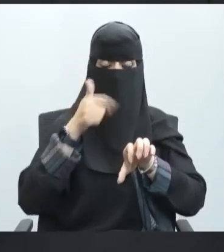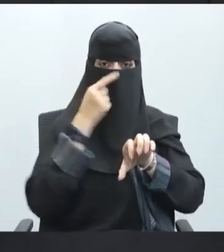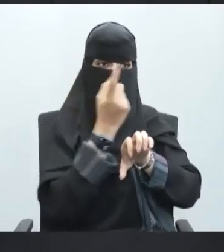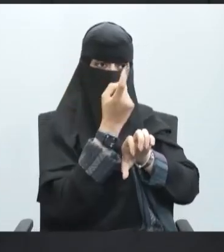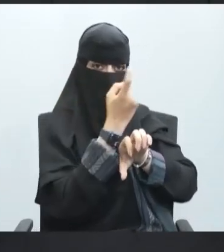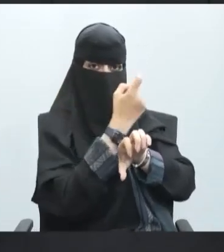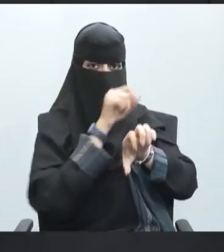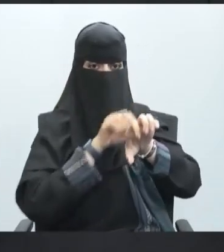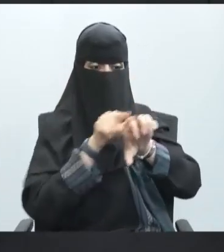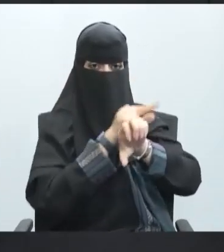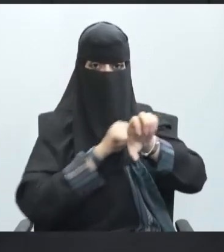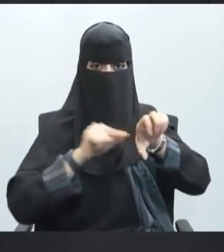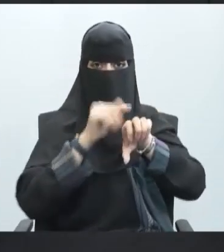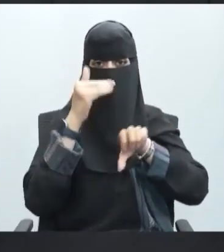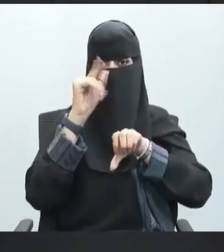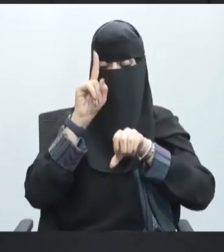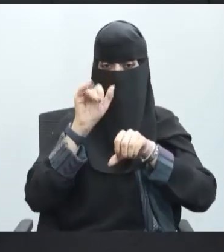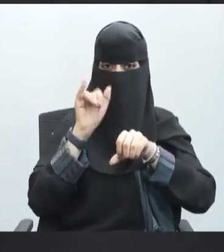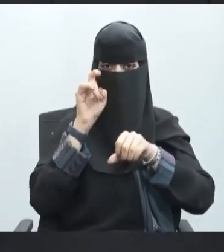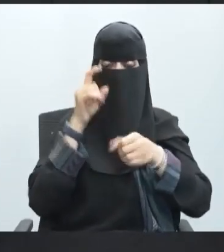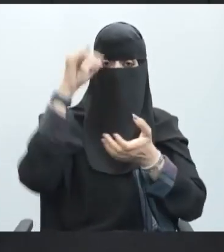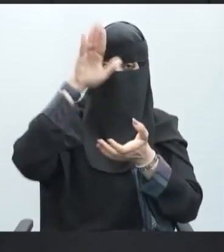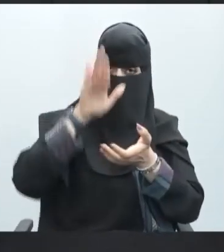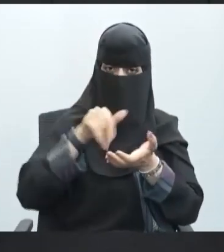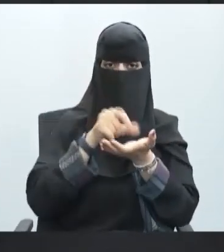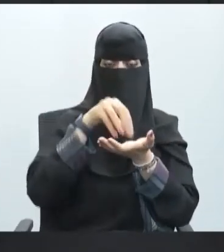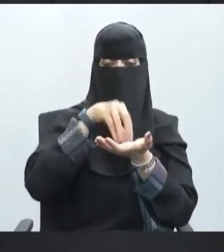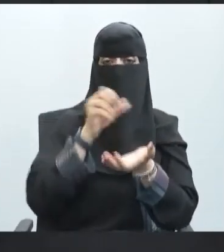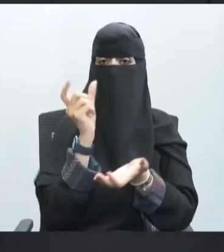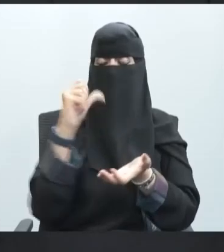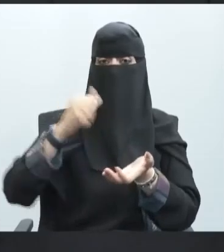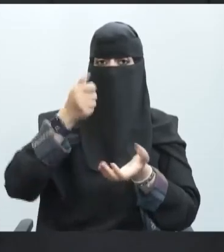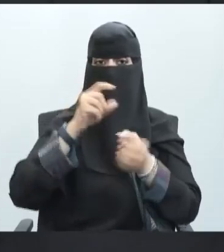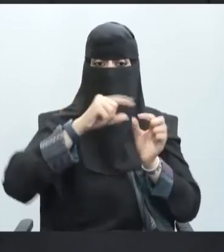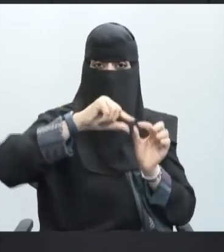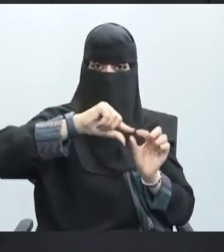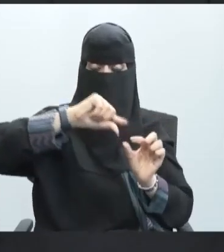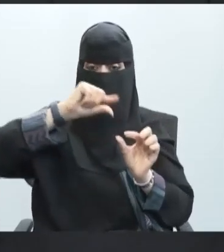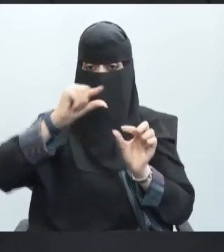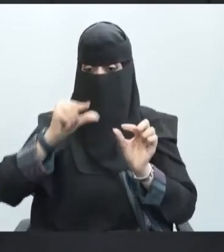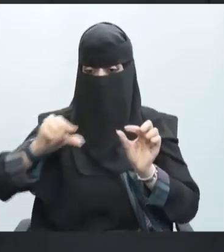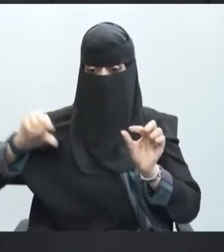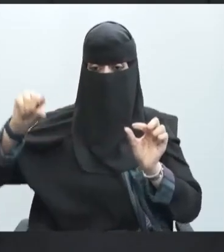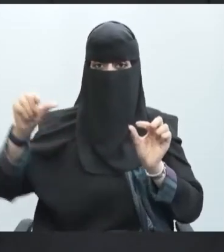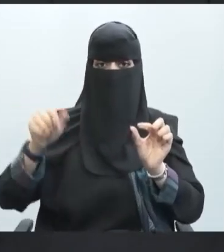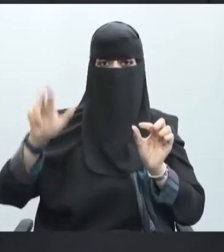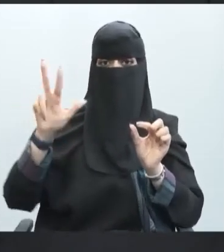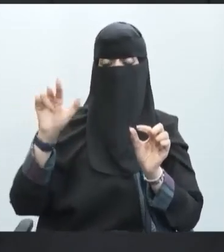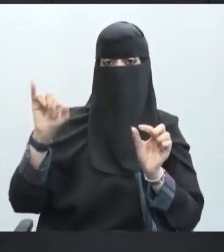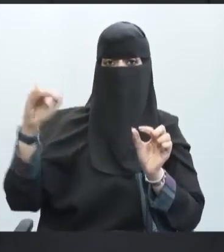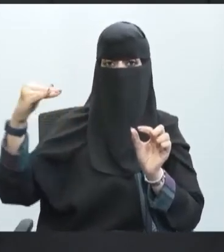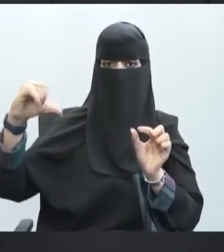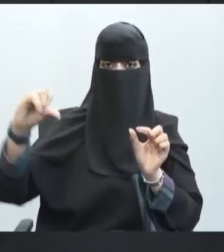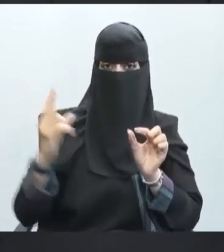هذه السيالات العصبية ثم ذكرنا أن هناك جسم لهذه الخلية العصبية أسميناه جسم الخلية